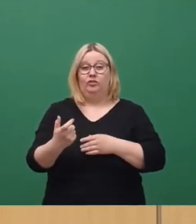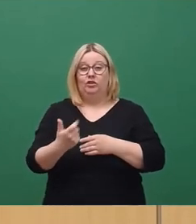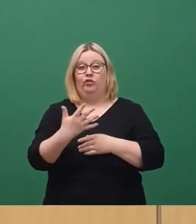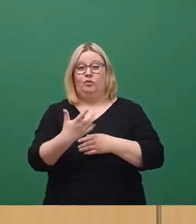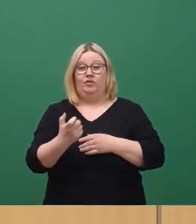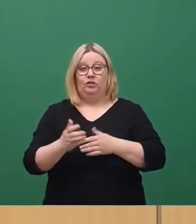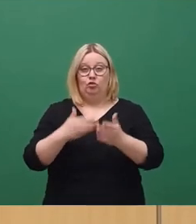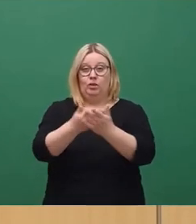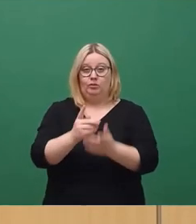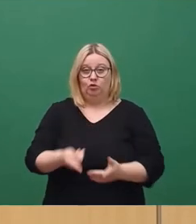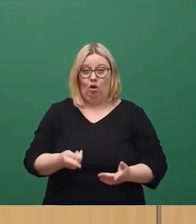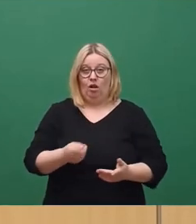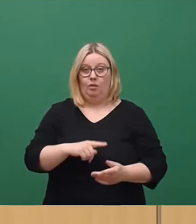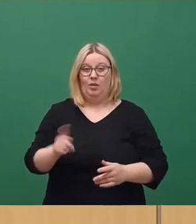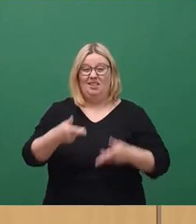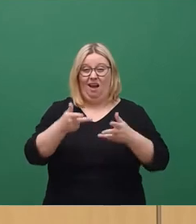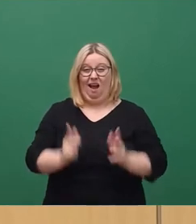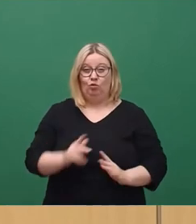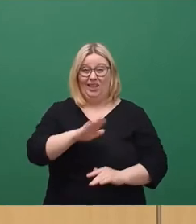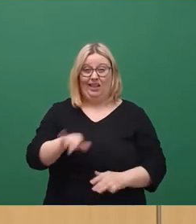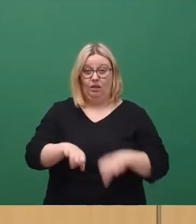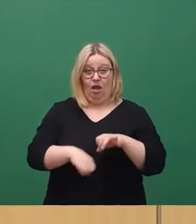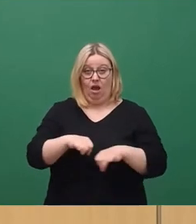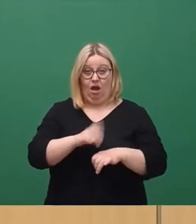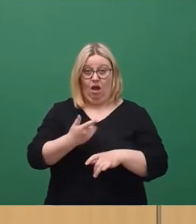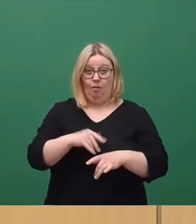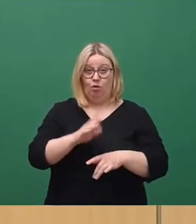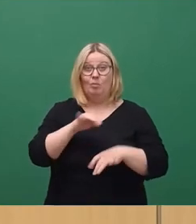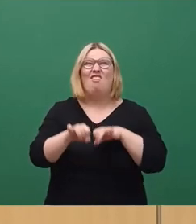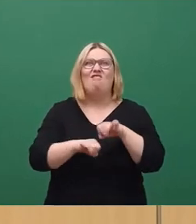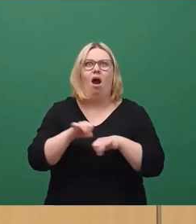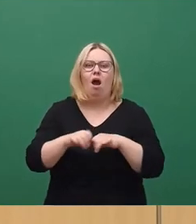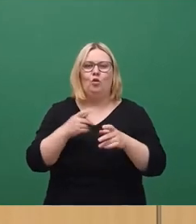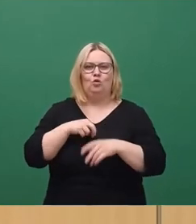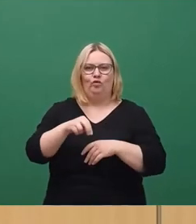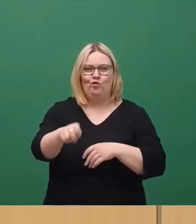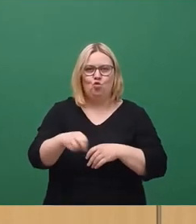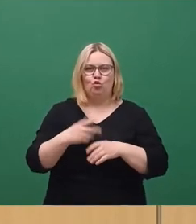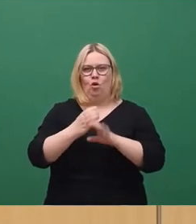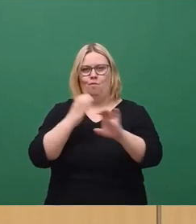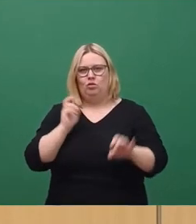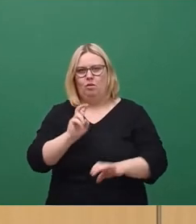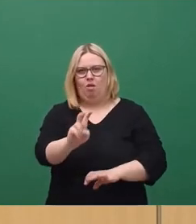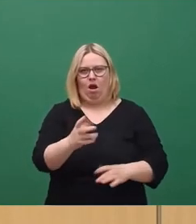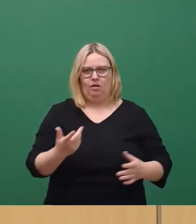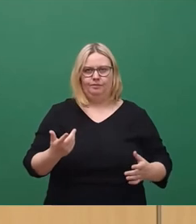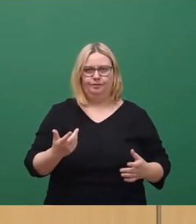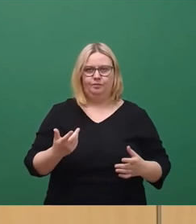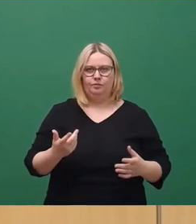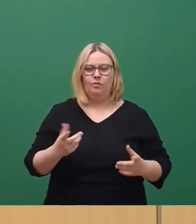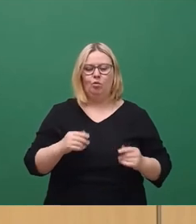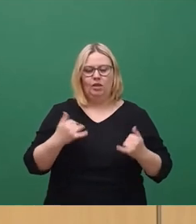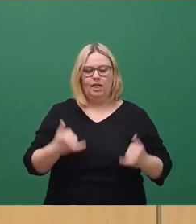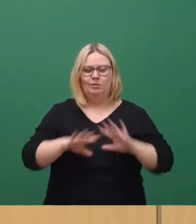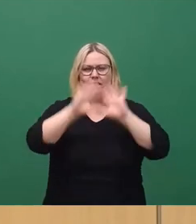am Ende bis zu 800 Kinder, am besten mit dem Fahrrad oder zu Fuß oder mit Bus und Bahn ankommen. dafür muss ein gesamter